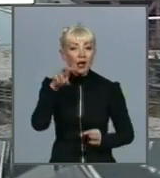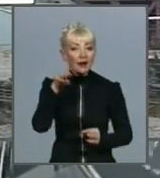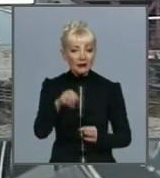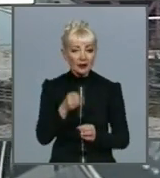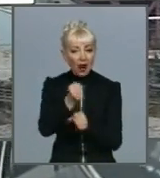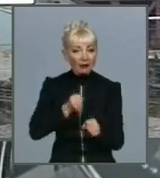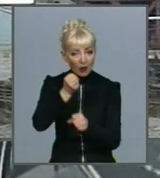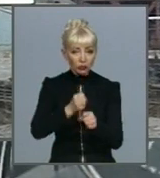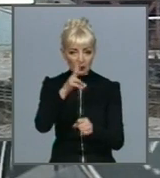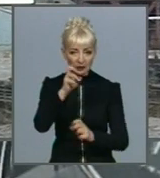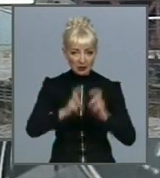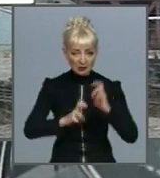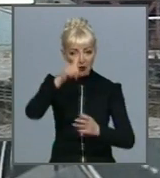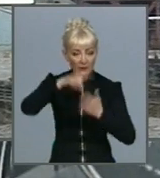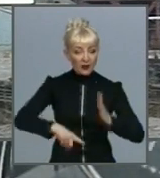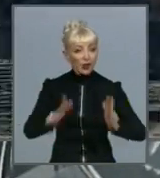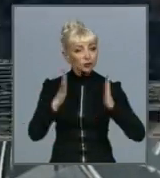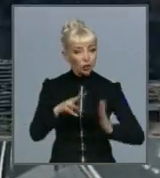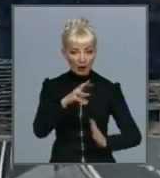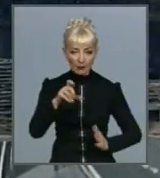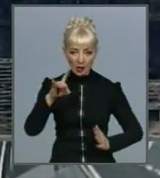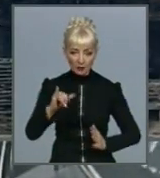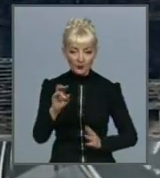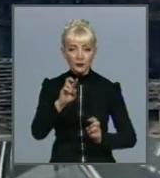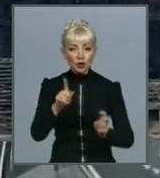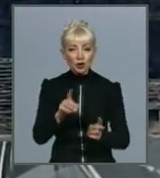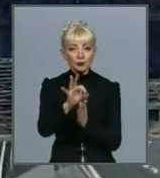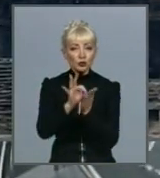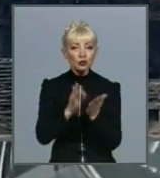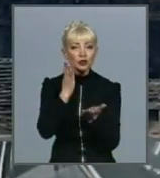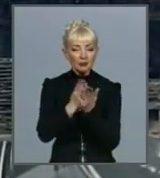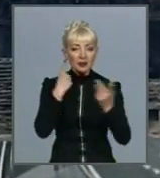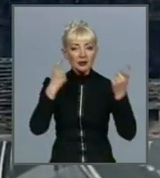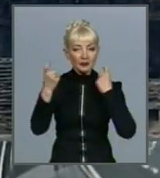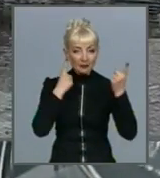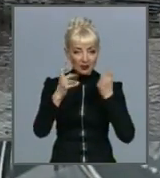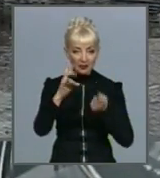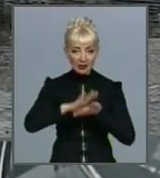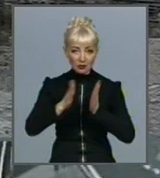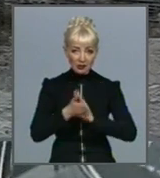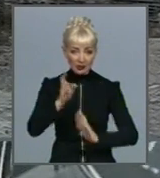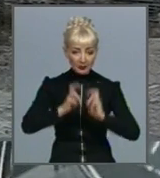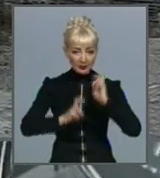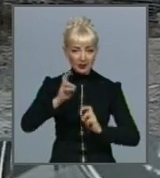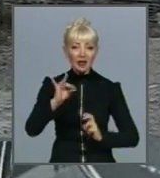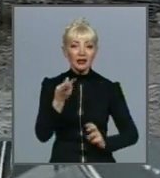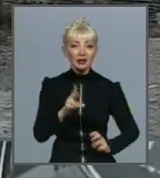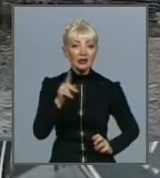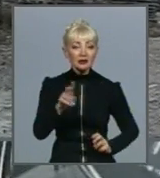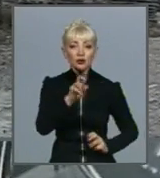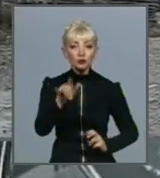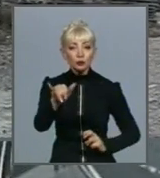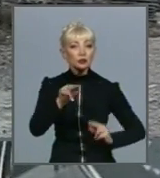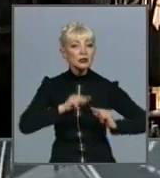Для того, щоб оперативно отримувати інформацію про ситуацію на підприємстві, та для того, щоб у робітників заводу був